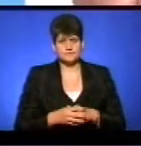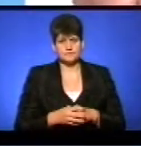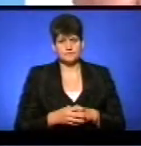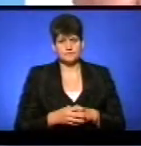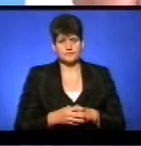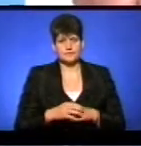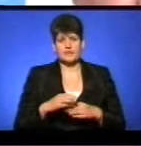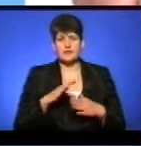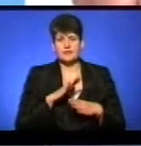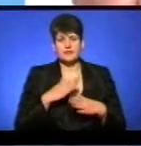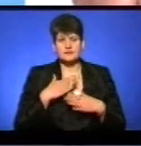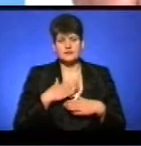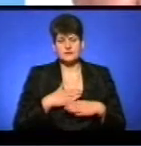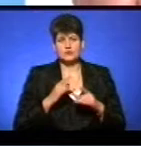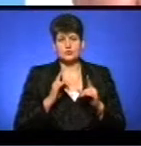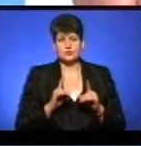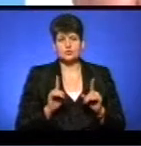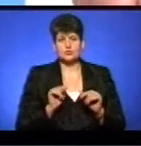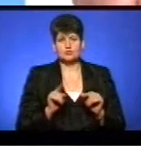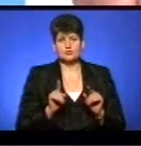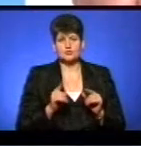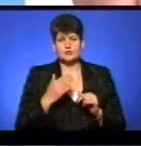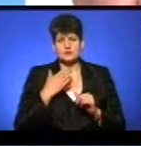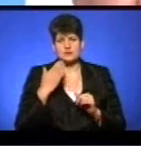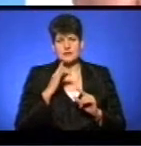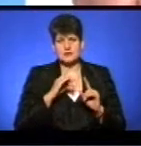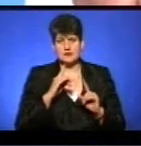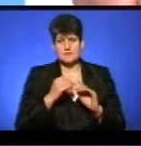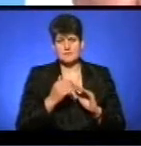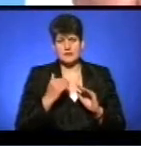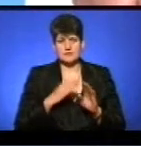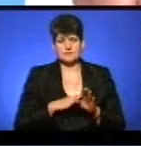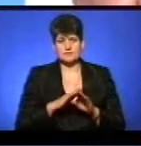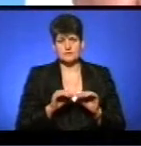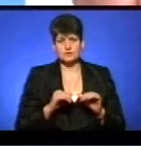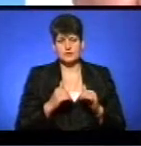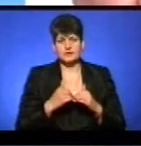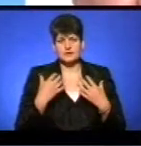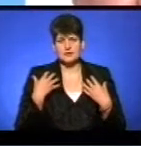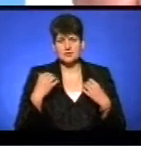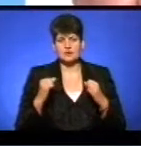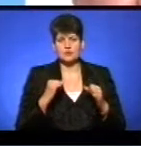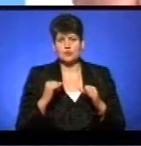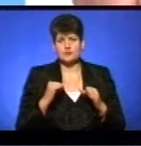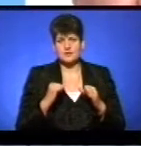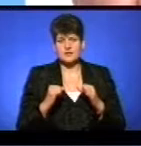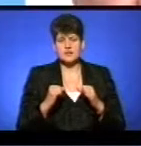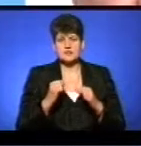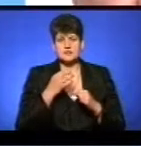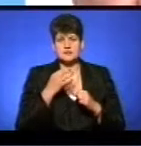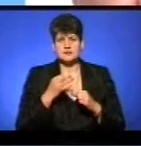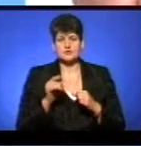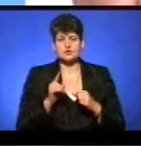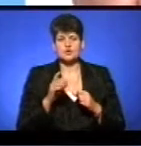Незадоволений, тому що навіть на останній нараді перед виконкомом начальник управління економіки сказала, що